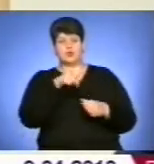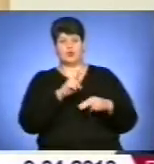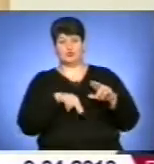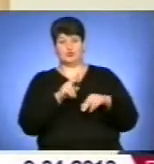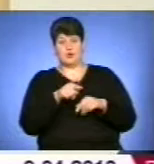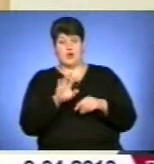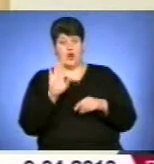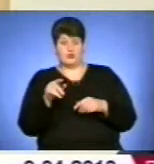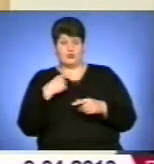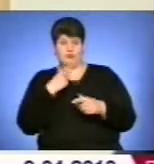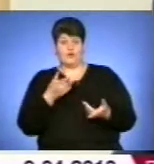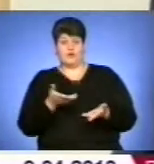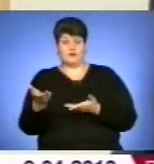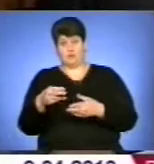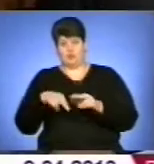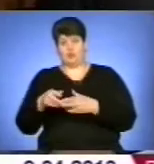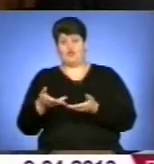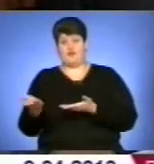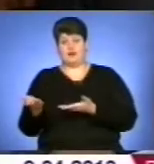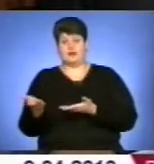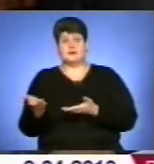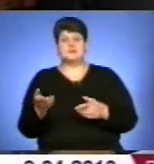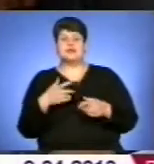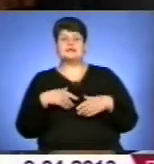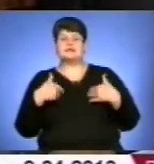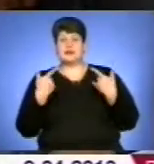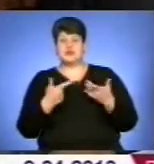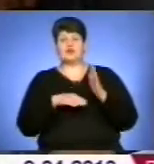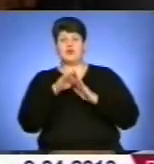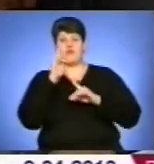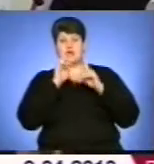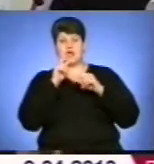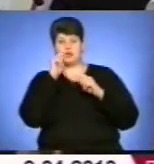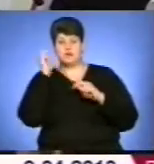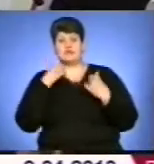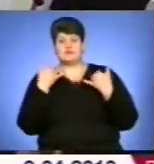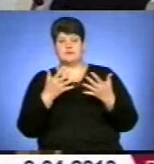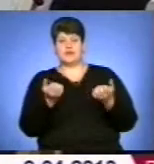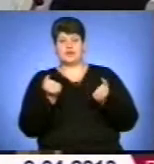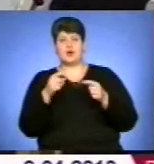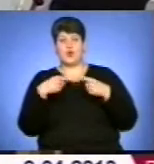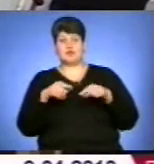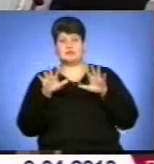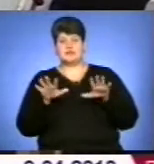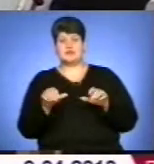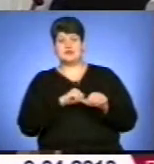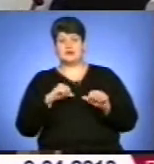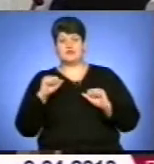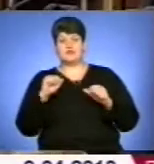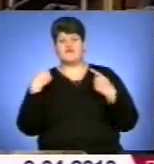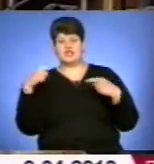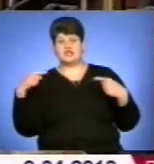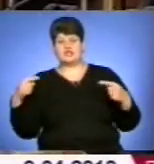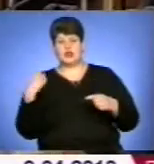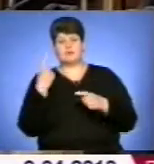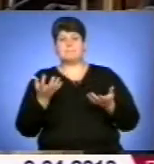а потім ставлять довідомо, що ми вам побудували. Звернені до Верховної Ради України уже прийняли органи місцевого самоврядування в інших областях.